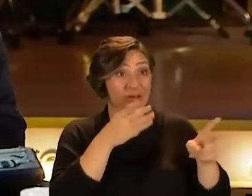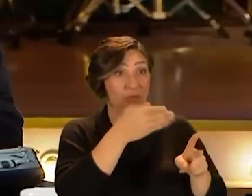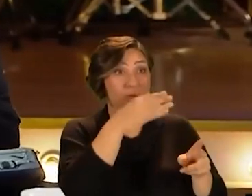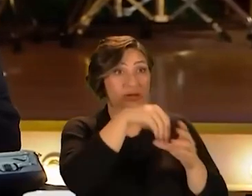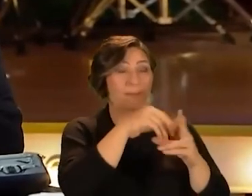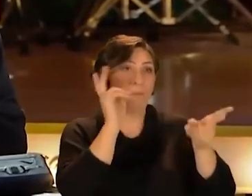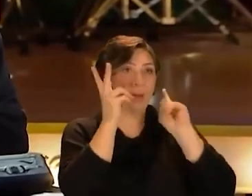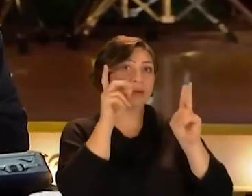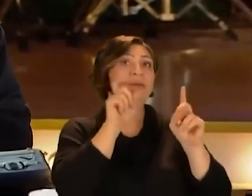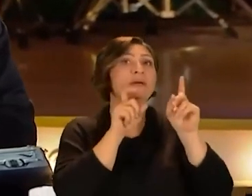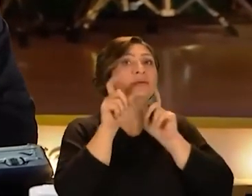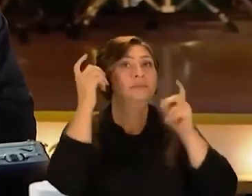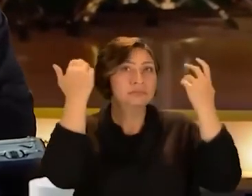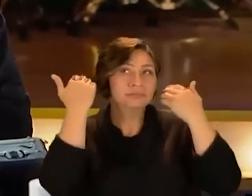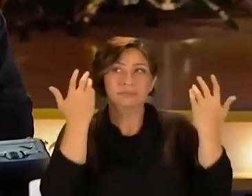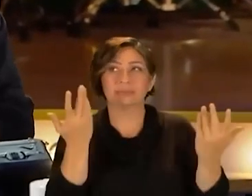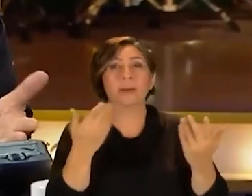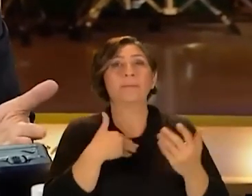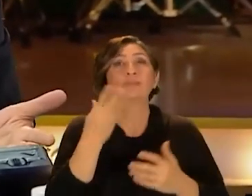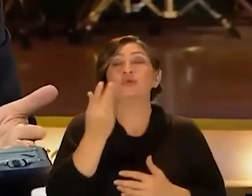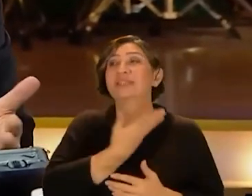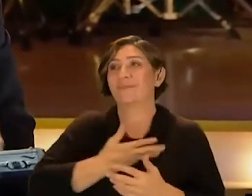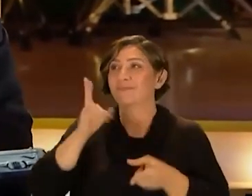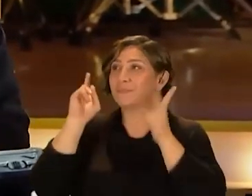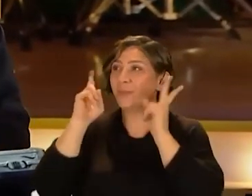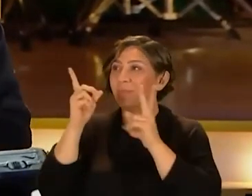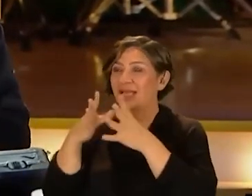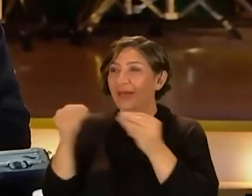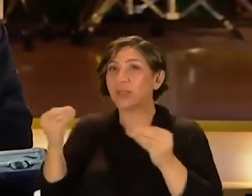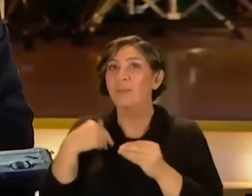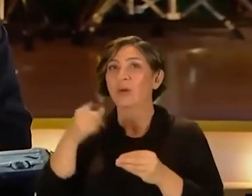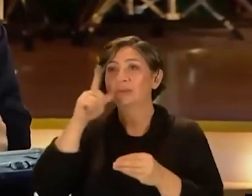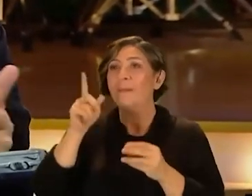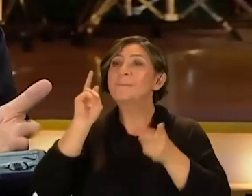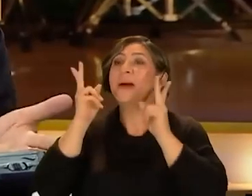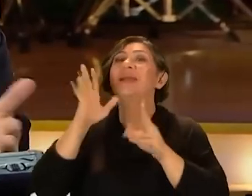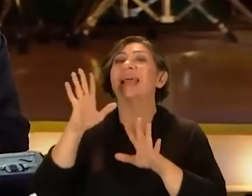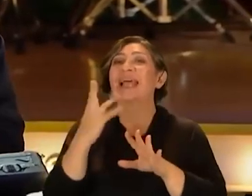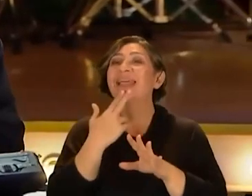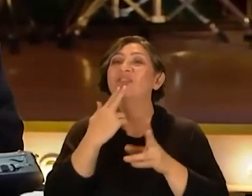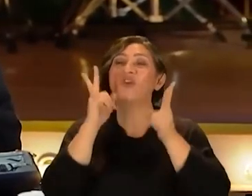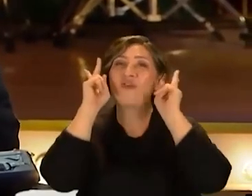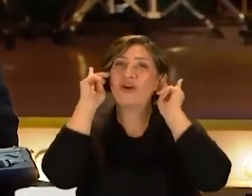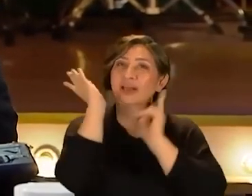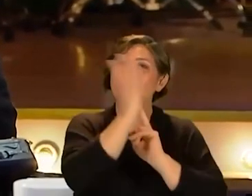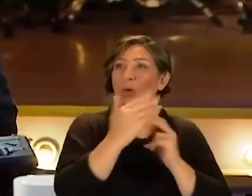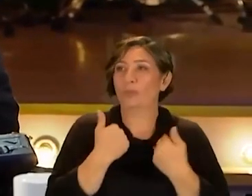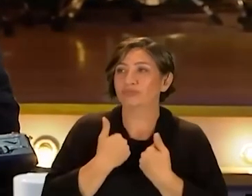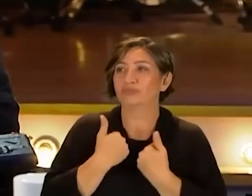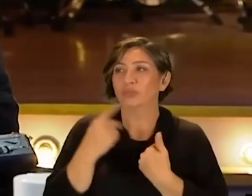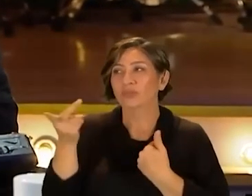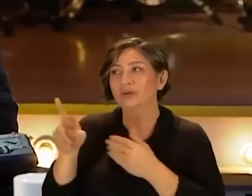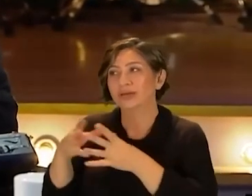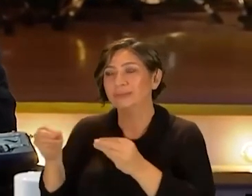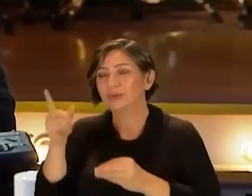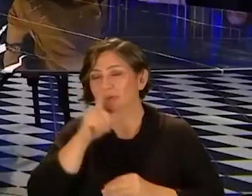girişler Evet yani tıraş Benim çok sevdiğim bir berberi kaybettik ben onun için berbere değil kadın kuaförüne gidiyorum